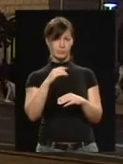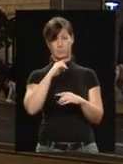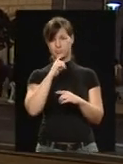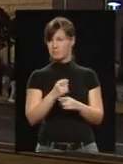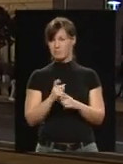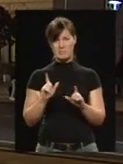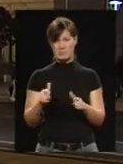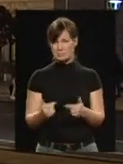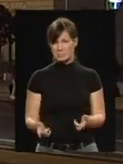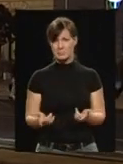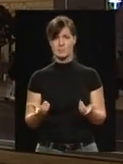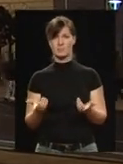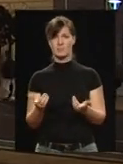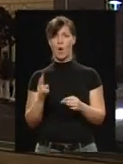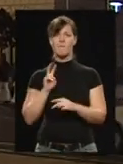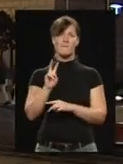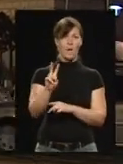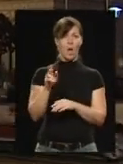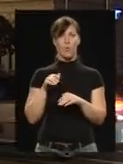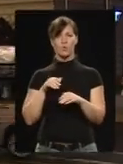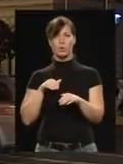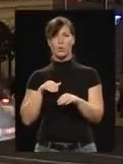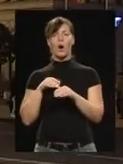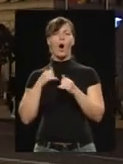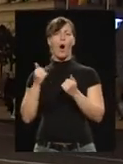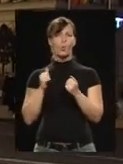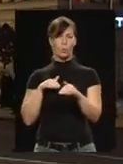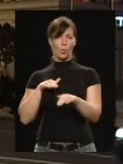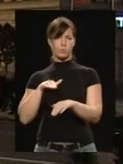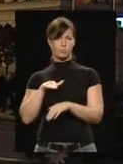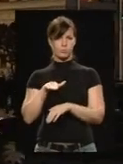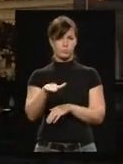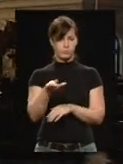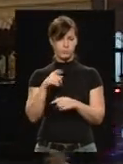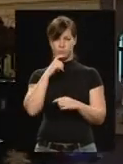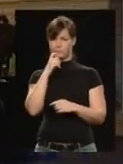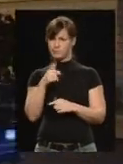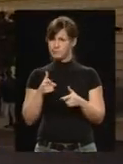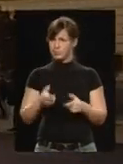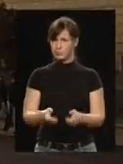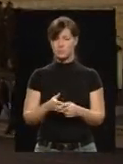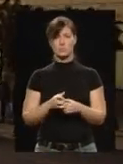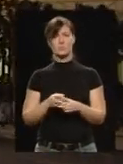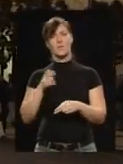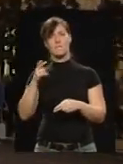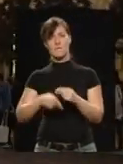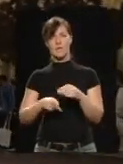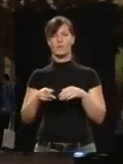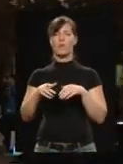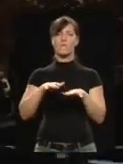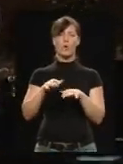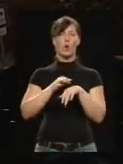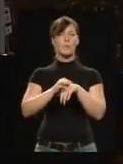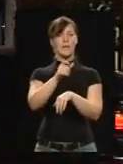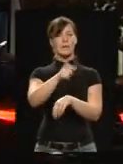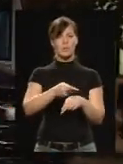Így az autósok és a villamosok sem tudtak közlekedni a befelé vezető oldalon. A busz végül forgalomirányítók segítségével tudott